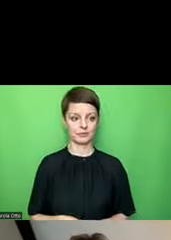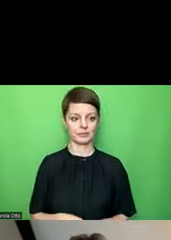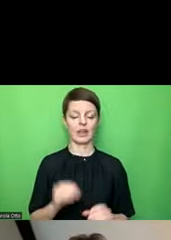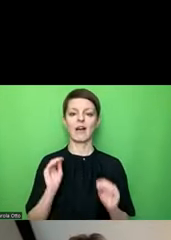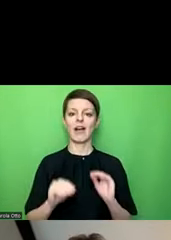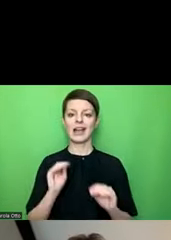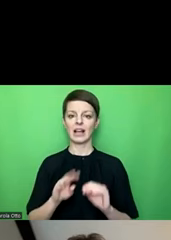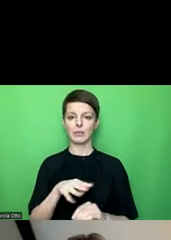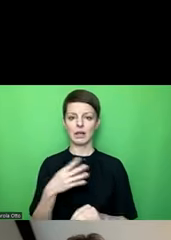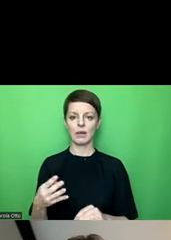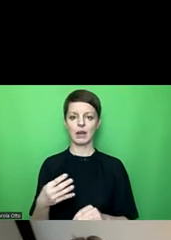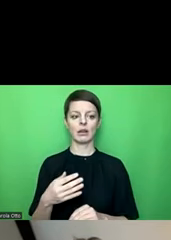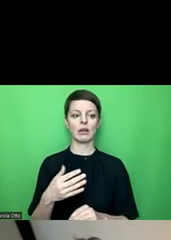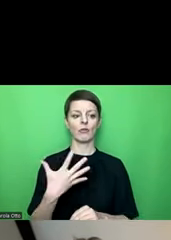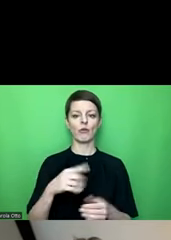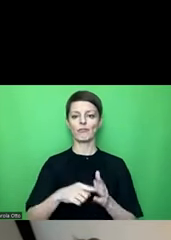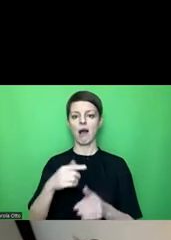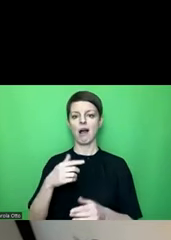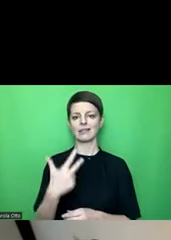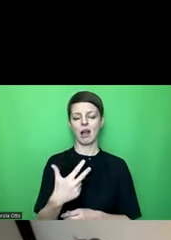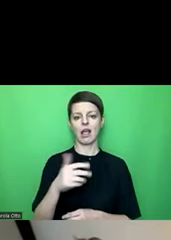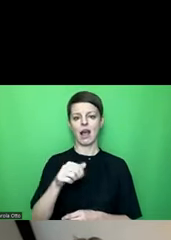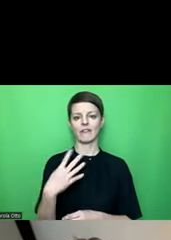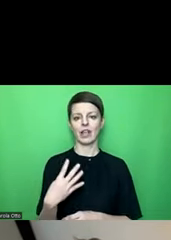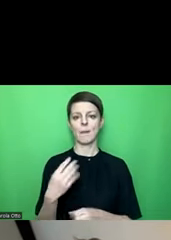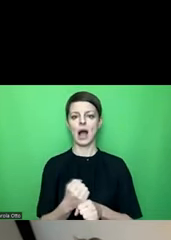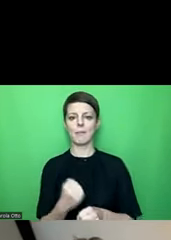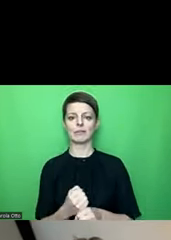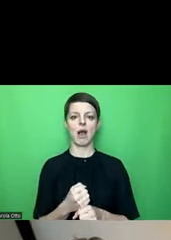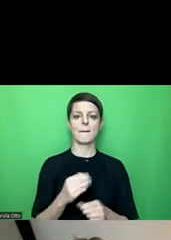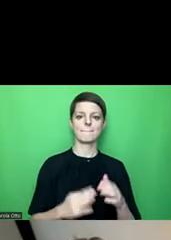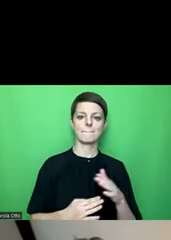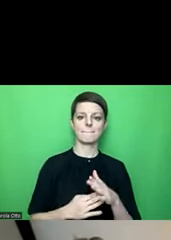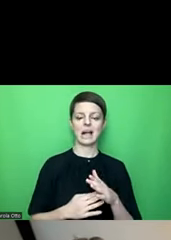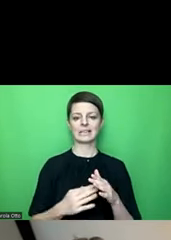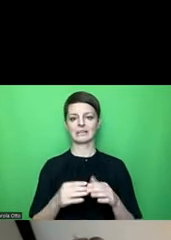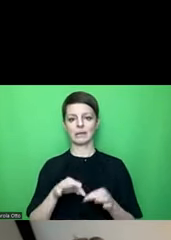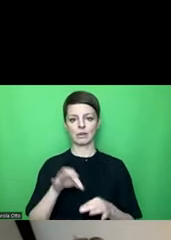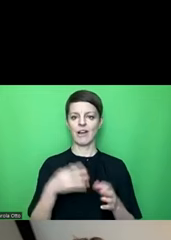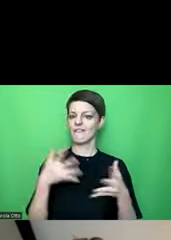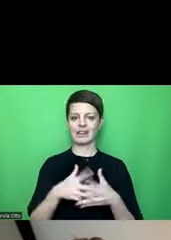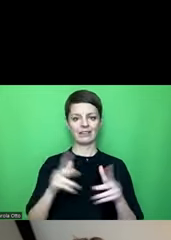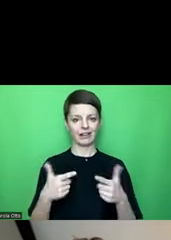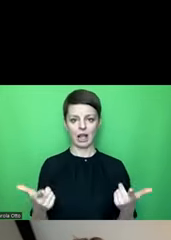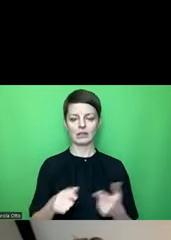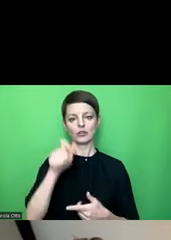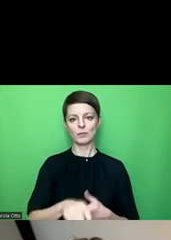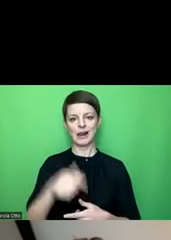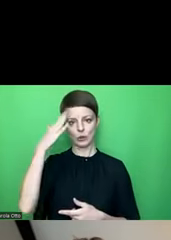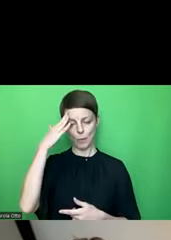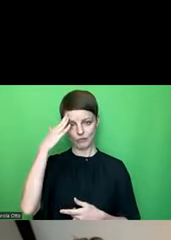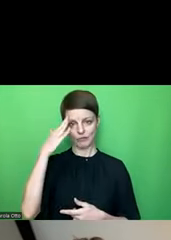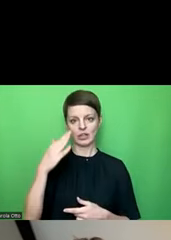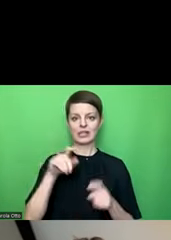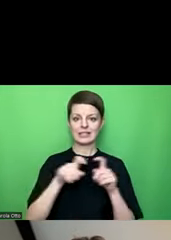Max Temperaturen, 5 mal 3, A4, bearbeitbar, Max Temperaturen, kein Filter angewendet, Spaltenkopf, Zeile